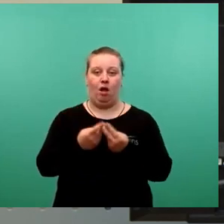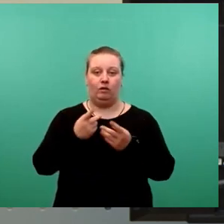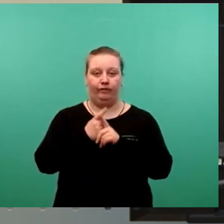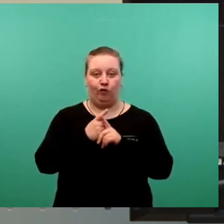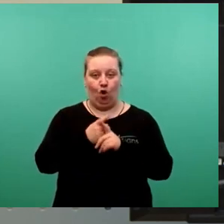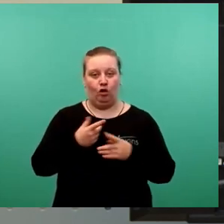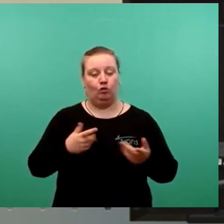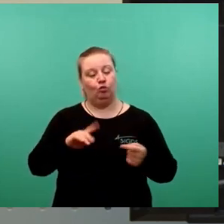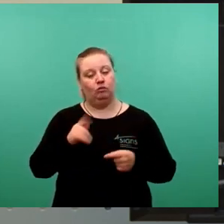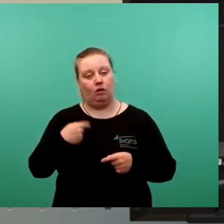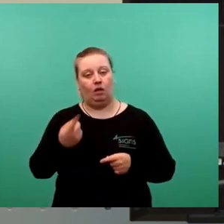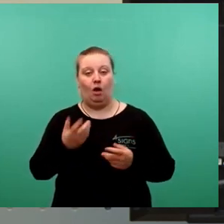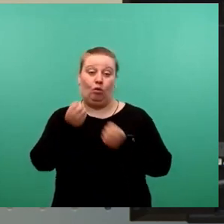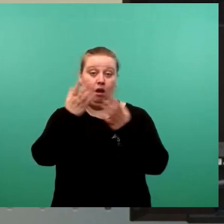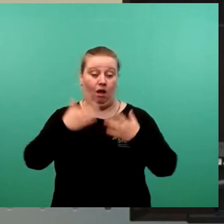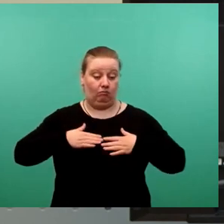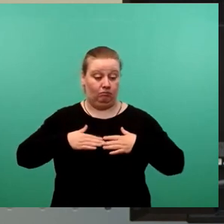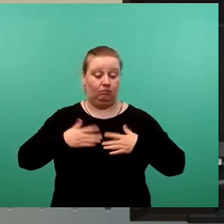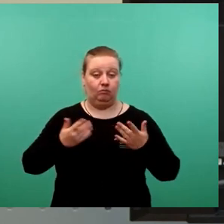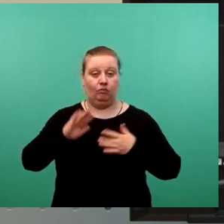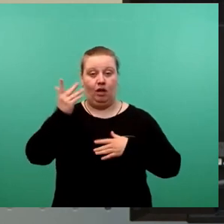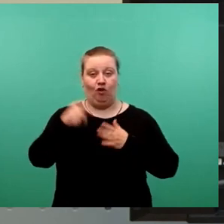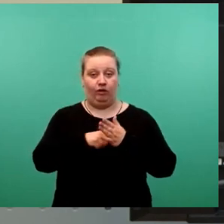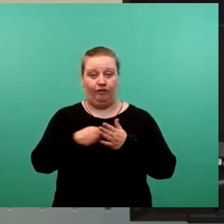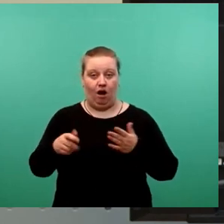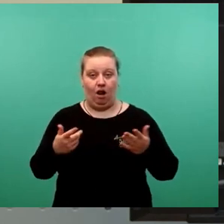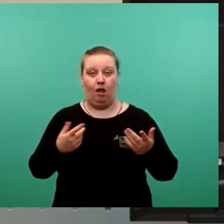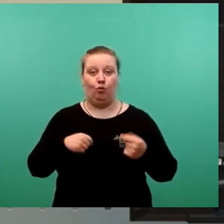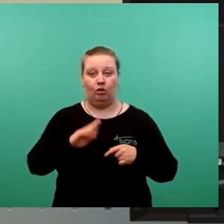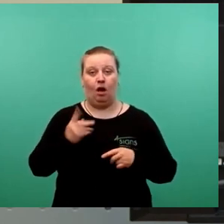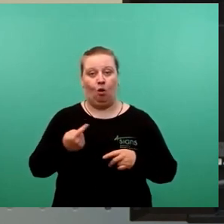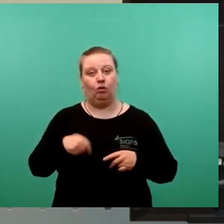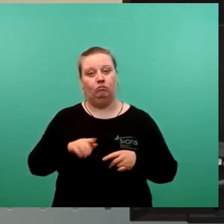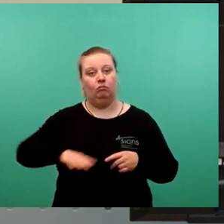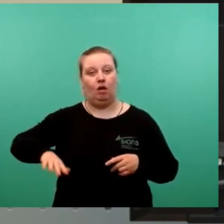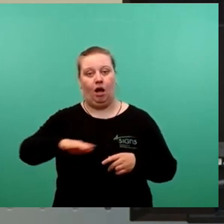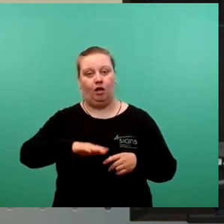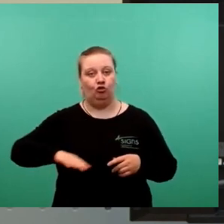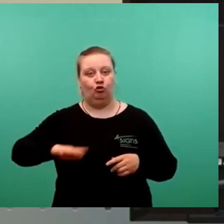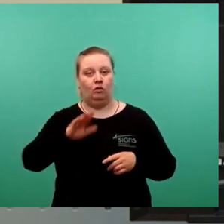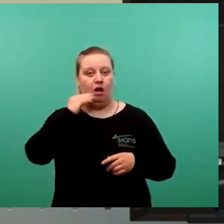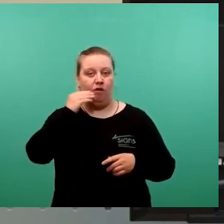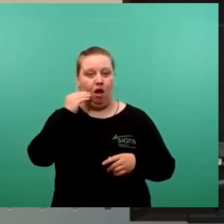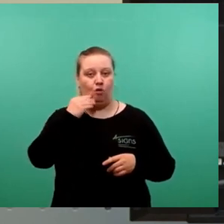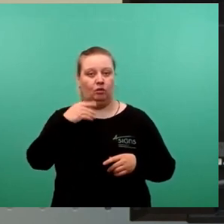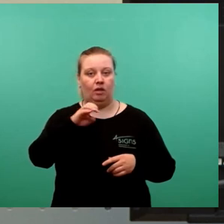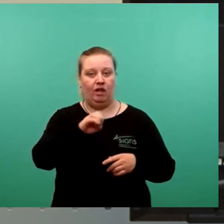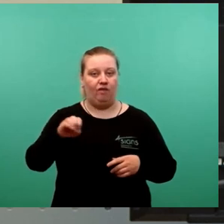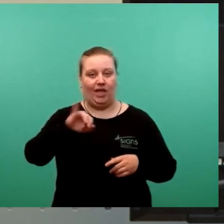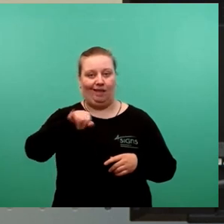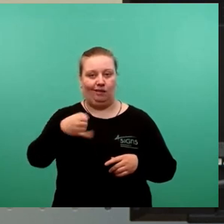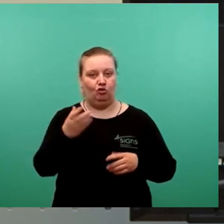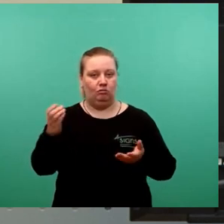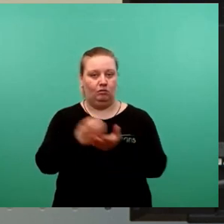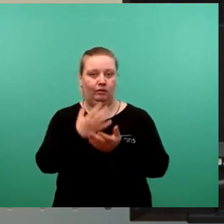dieses, natürlich nach erfolgreicher Wahl, mit der in diesem Ressort ja bereits erfahrenen Eva Jenichen besetzen zu können.